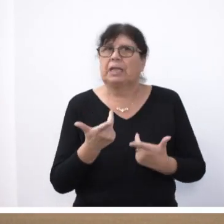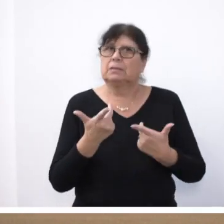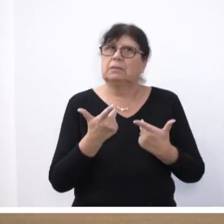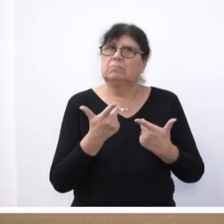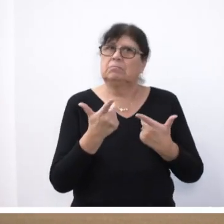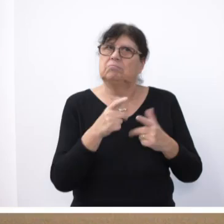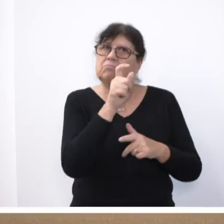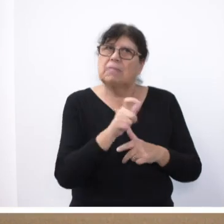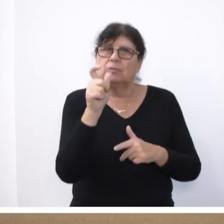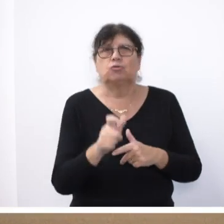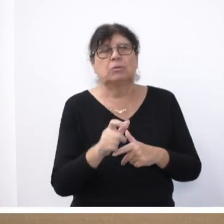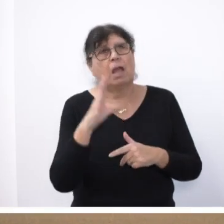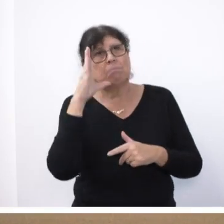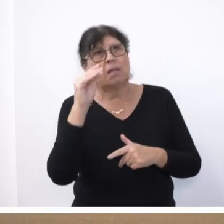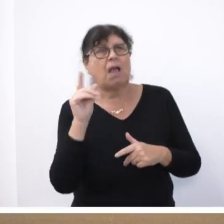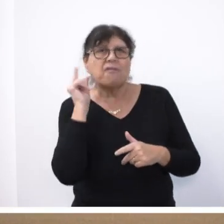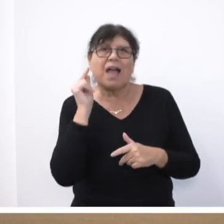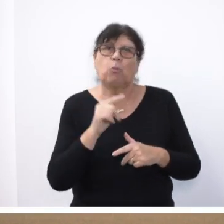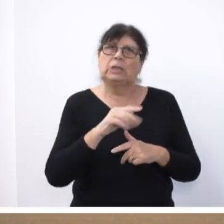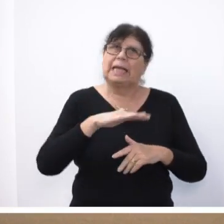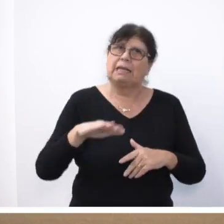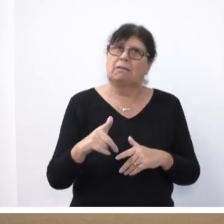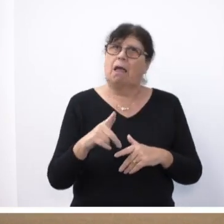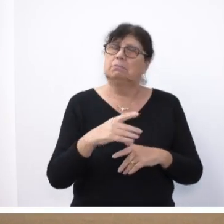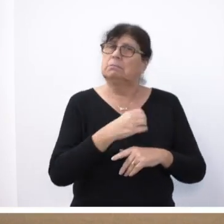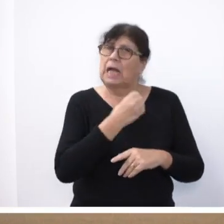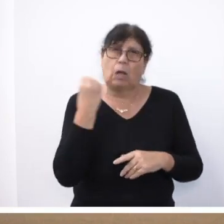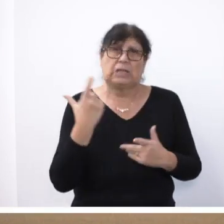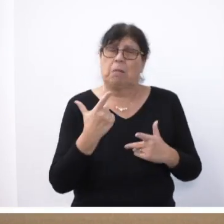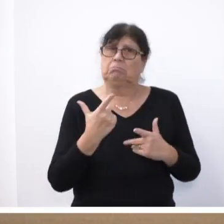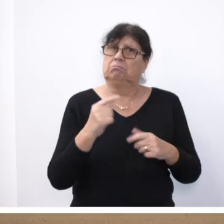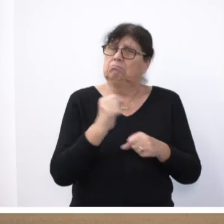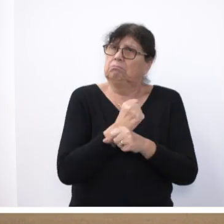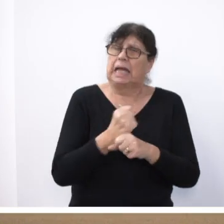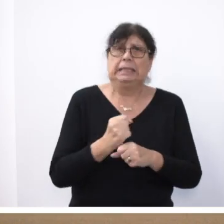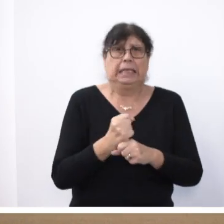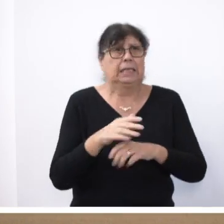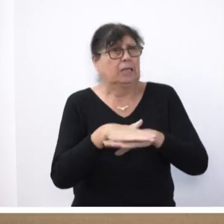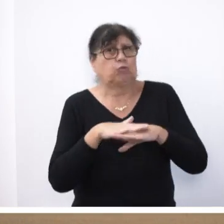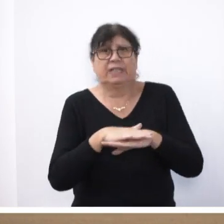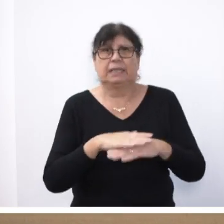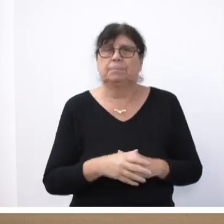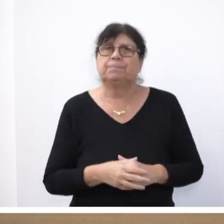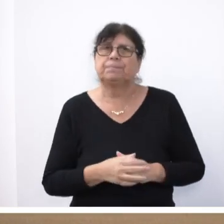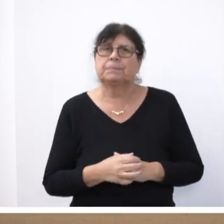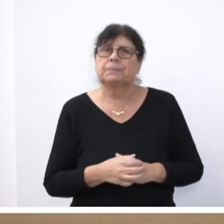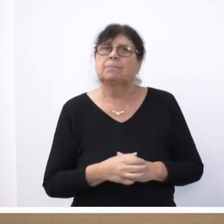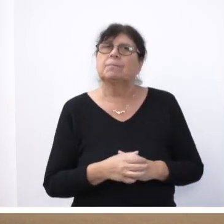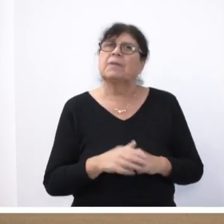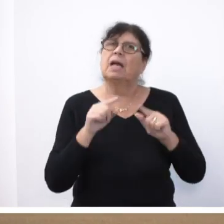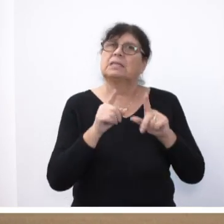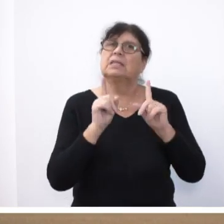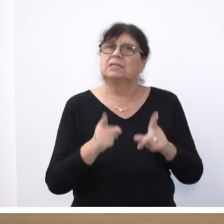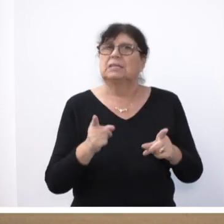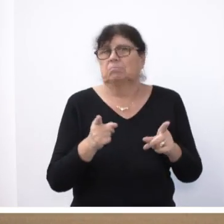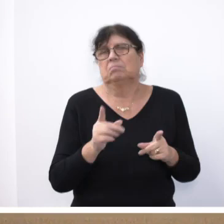Frauen und Kinder, ist grausam, unverzeihlich und mit nichts zu entschuldigen. Das muss